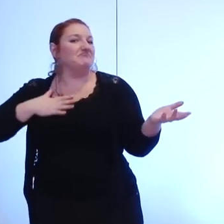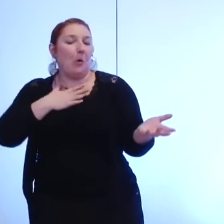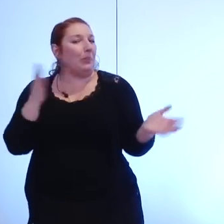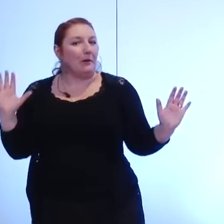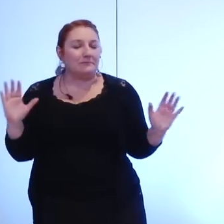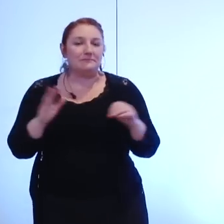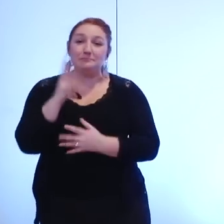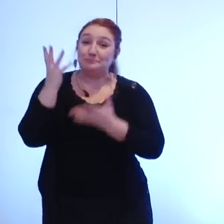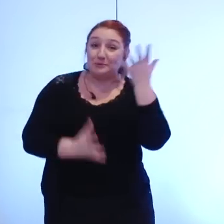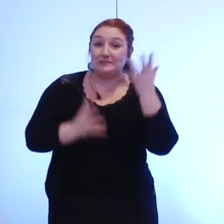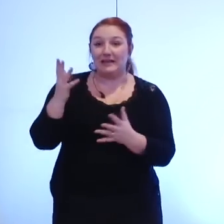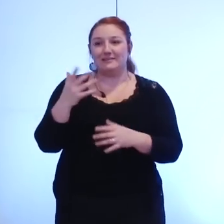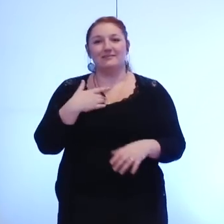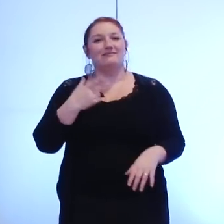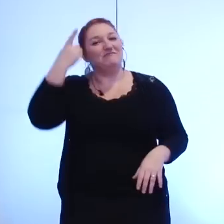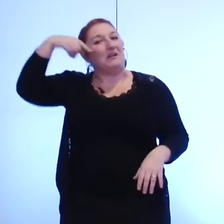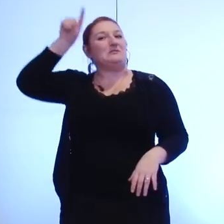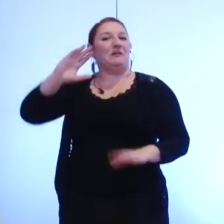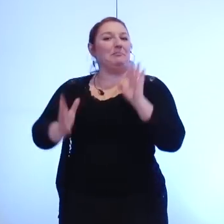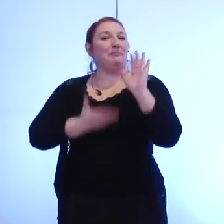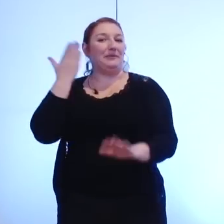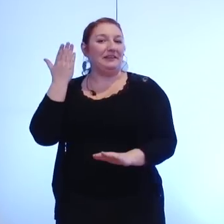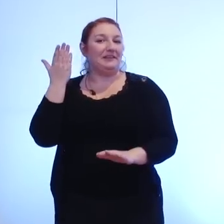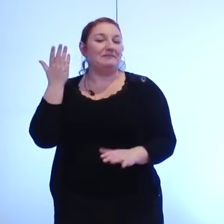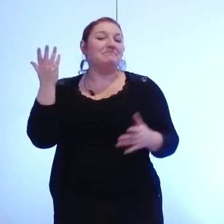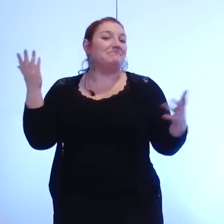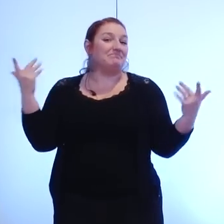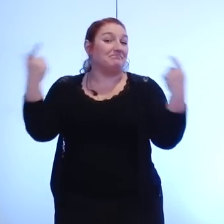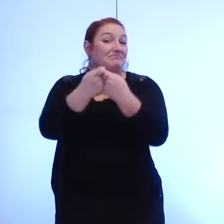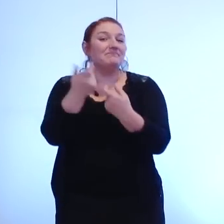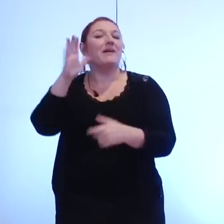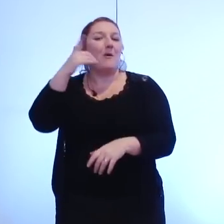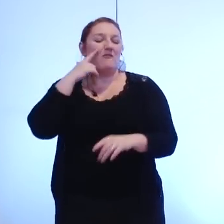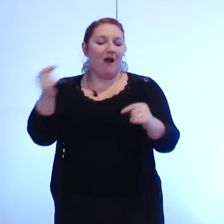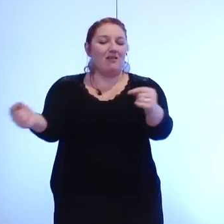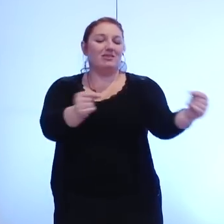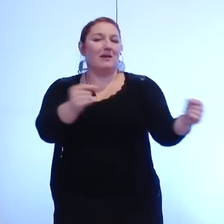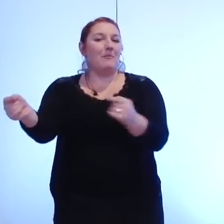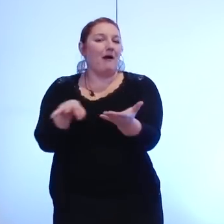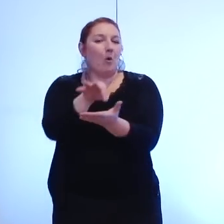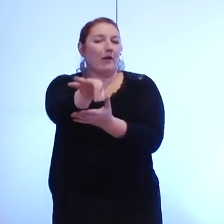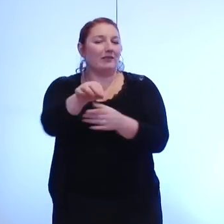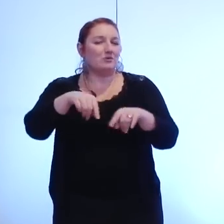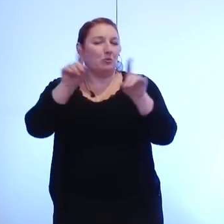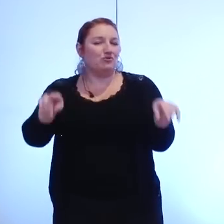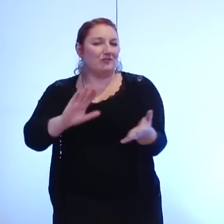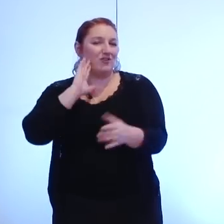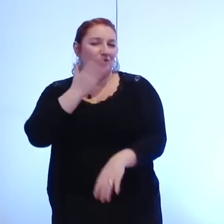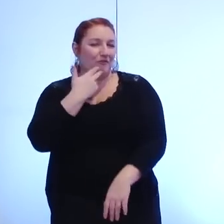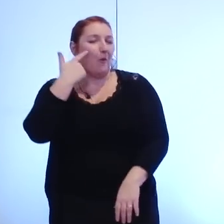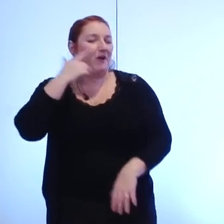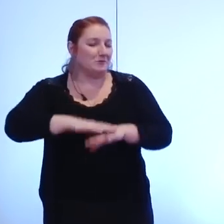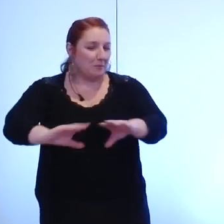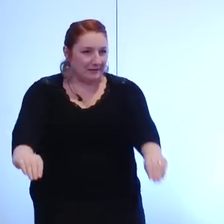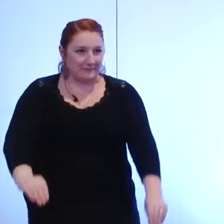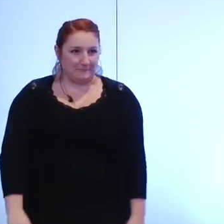là à y voir notre devise, mais rendez-vous lors du débat d'orientation budgétaire de janvier. J